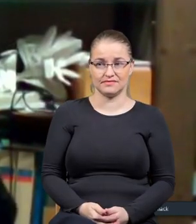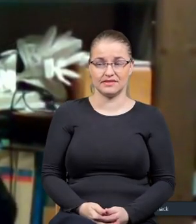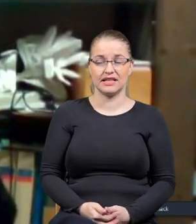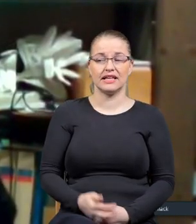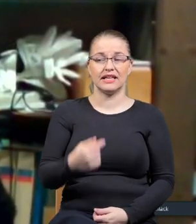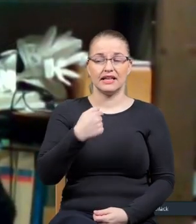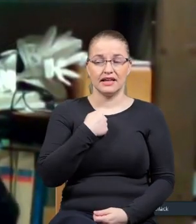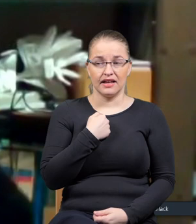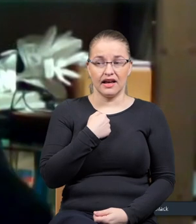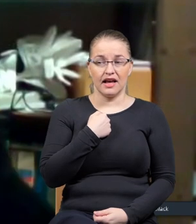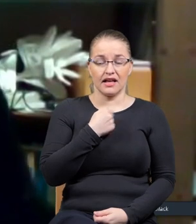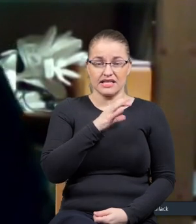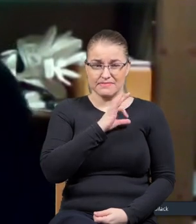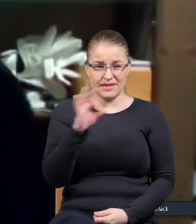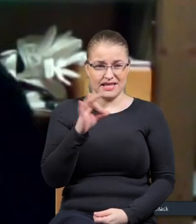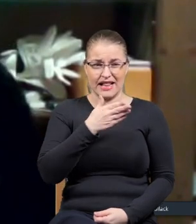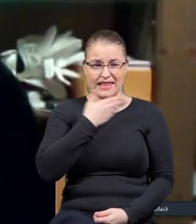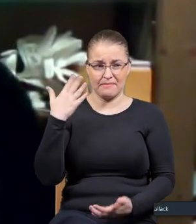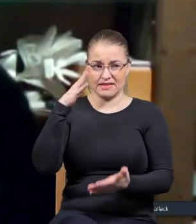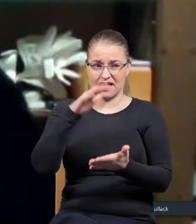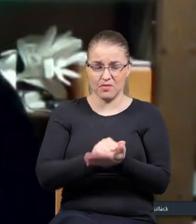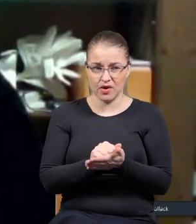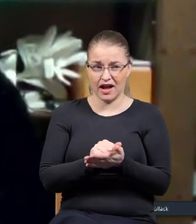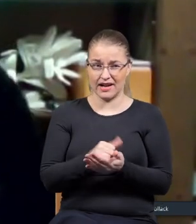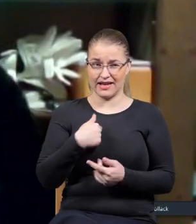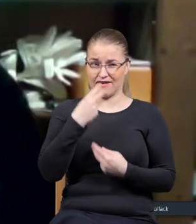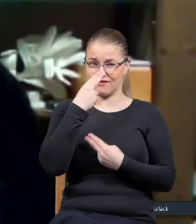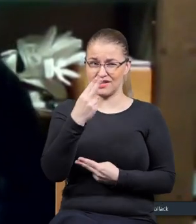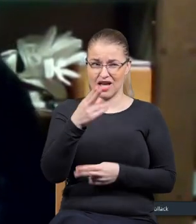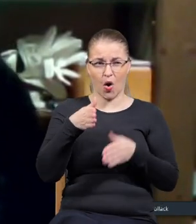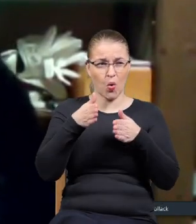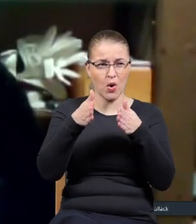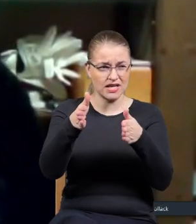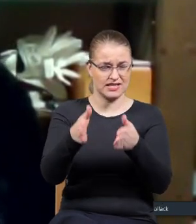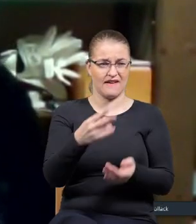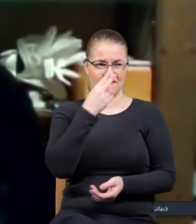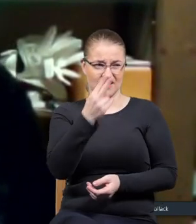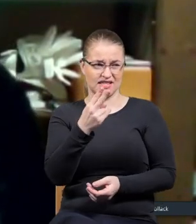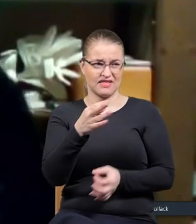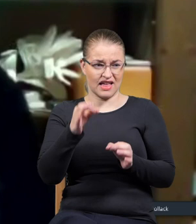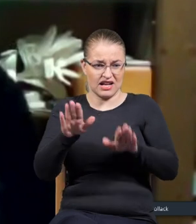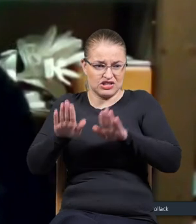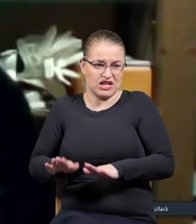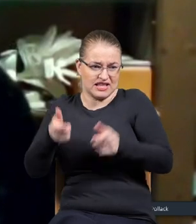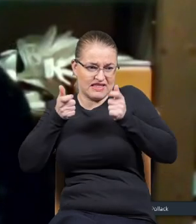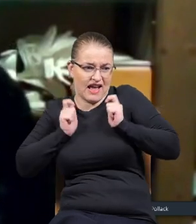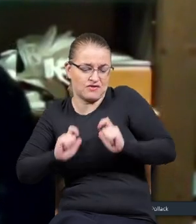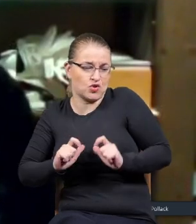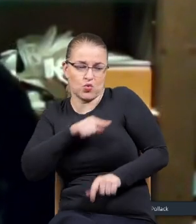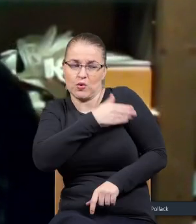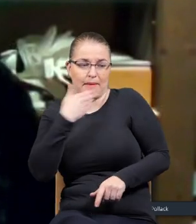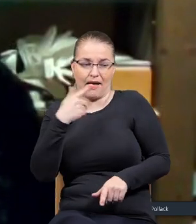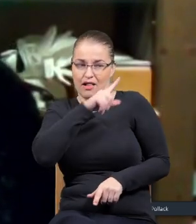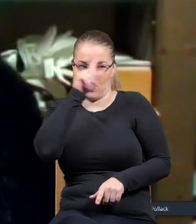Ja tam specjalnie tym się nie zajmuję, ale ja widzę teraz na ulicach. Ja teraz siedzę na wsi, tutaj nie ma tych ludzi,